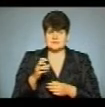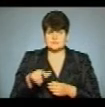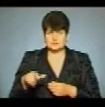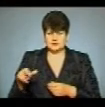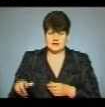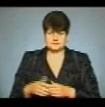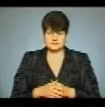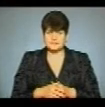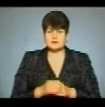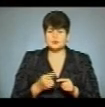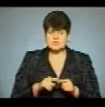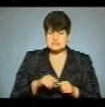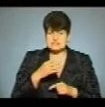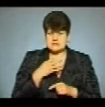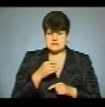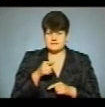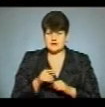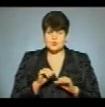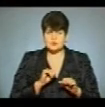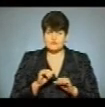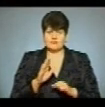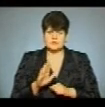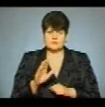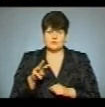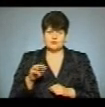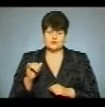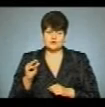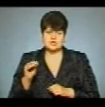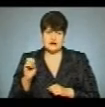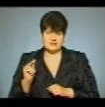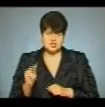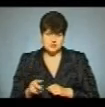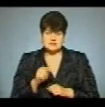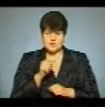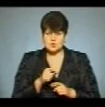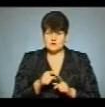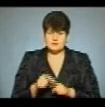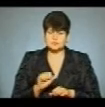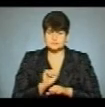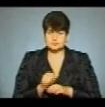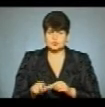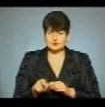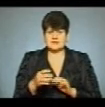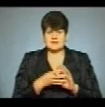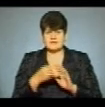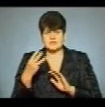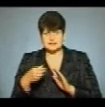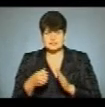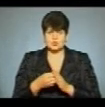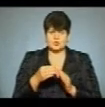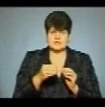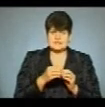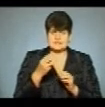та пайовиків. Про це розповів її координатор Володимир Мужевич. За його словами, перекривали дорогу з 9.30 до 10